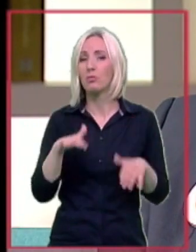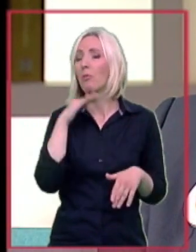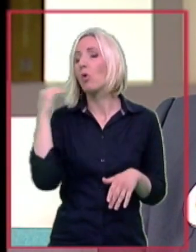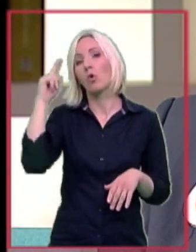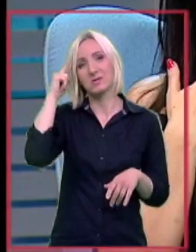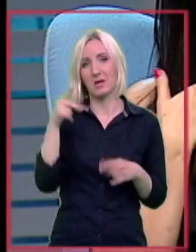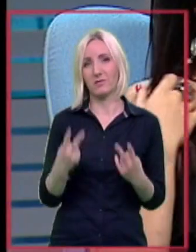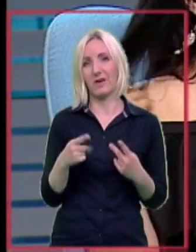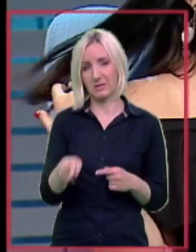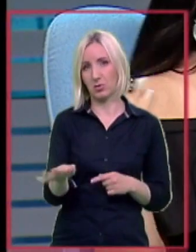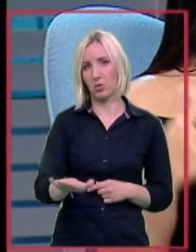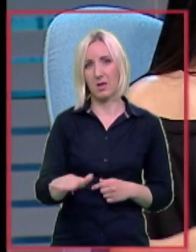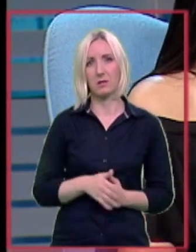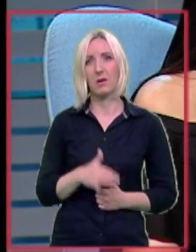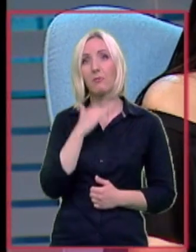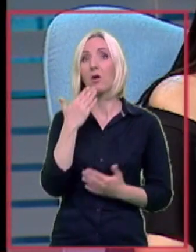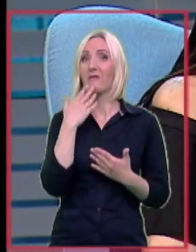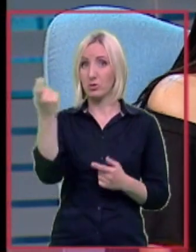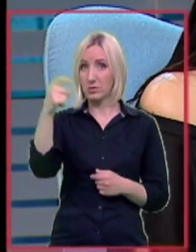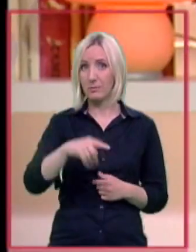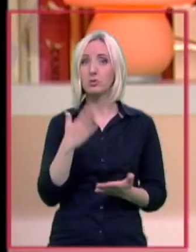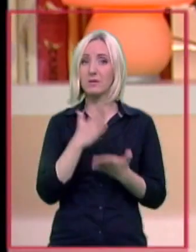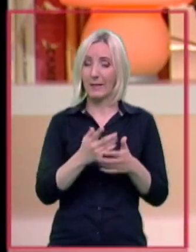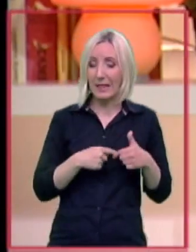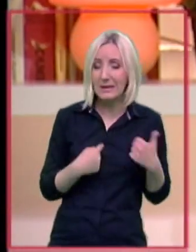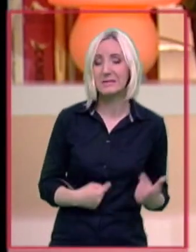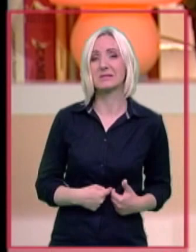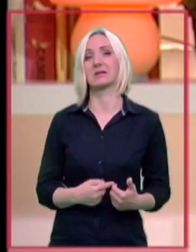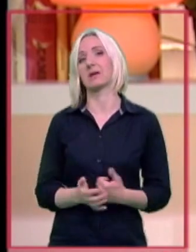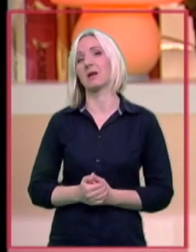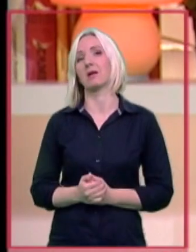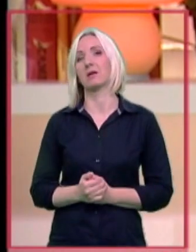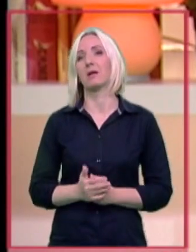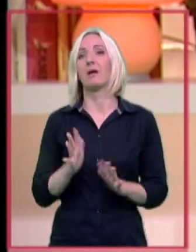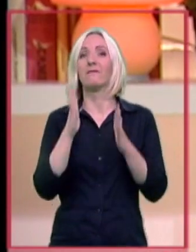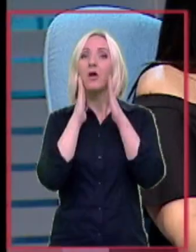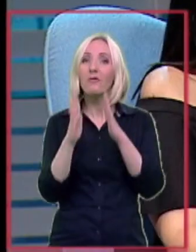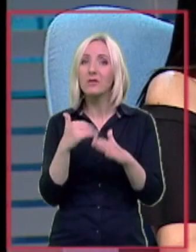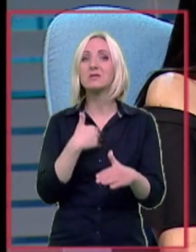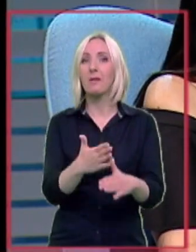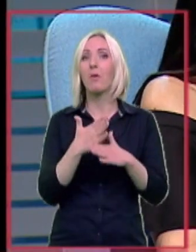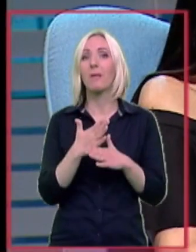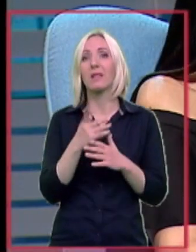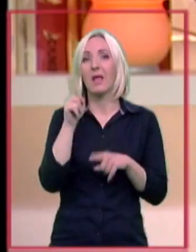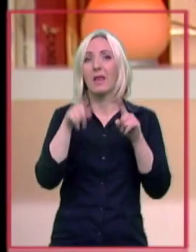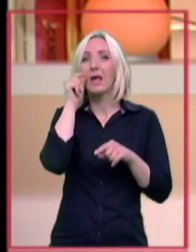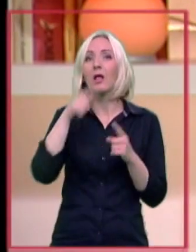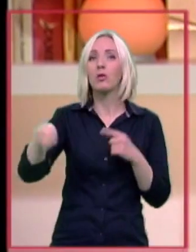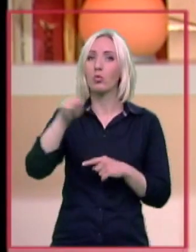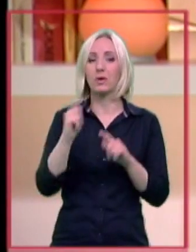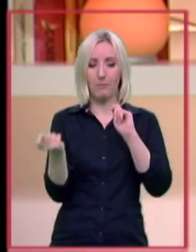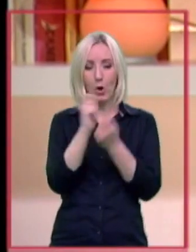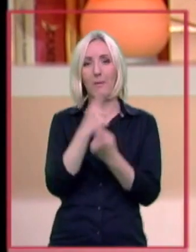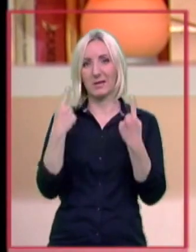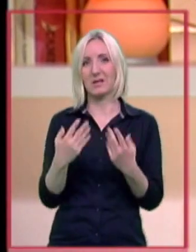značaj za to dete. Mnogo vam hvala što ste nam bili, što ste bili iskreni, što ste nam verovatno pomogli da neki ljudi promene stabilno. Hvala vam